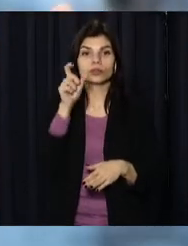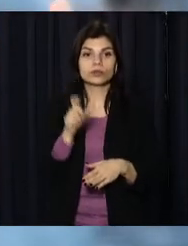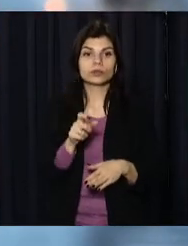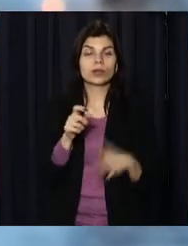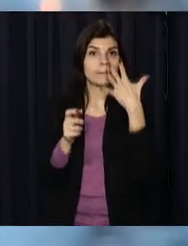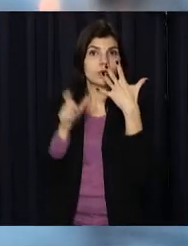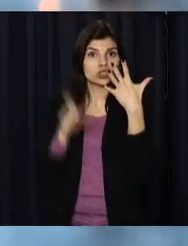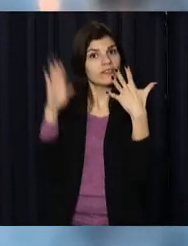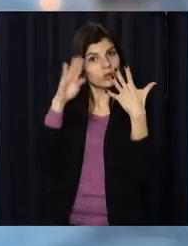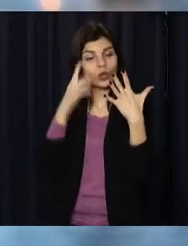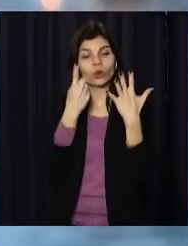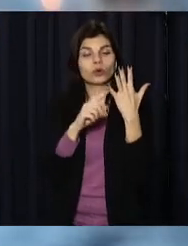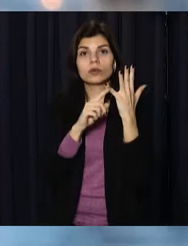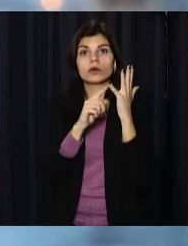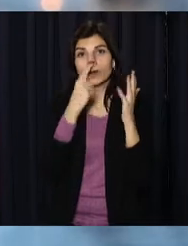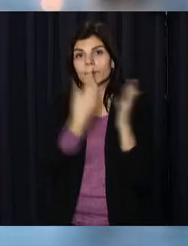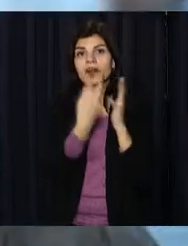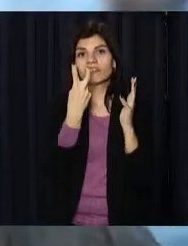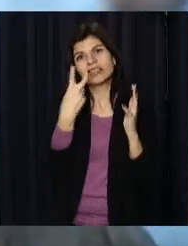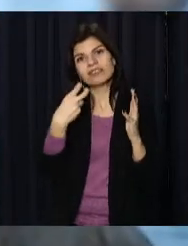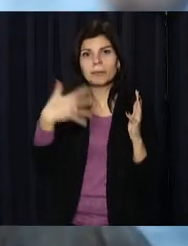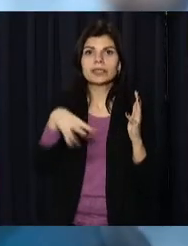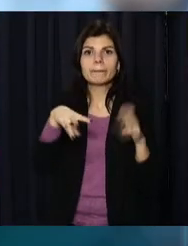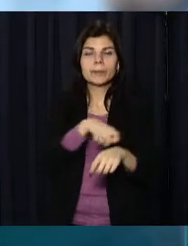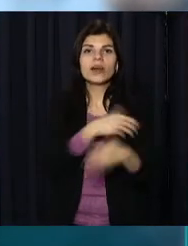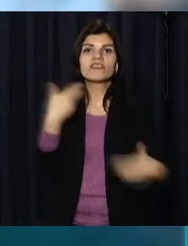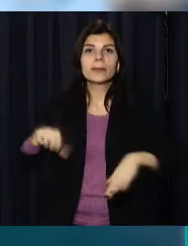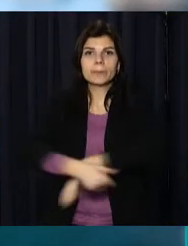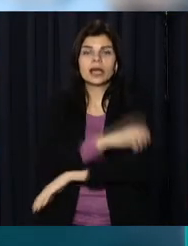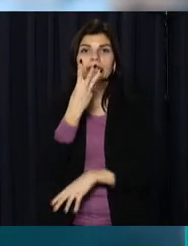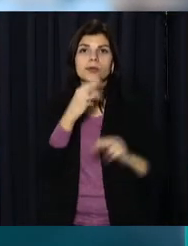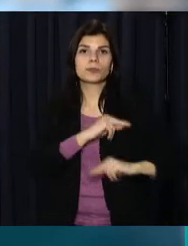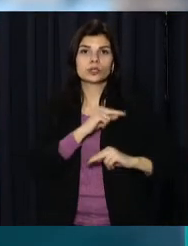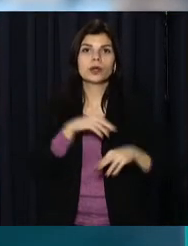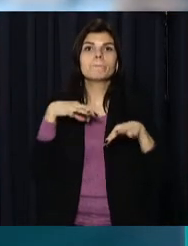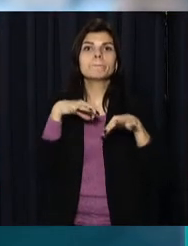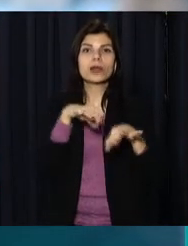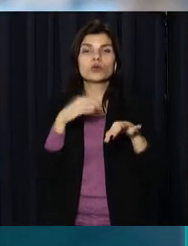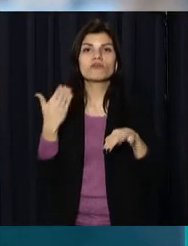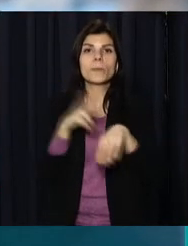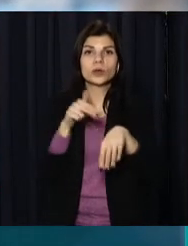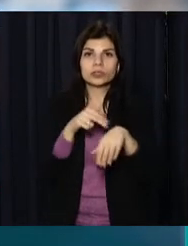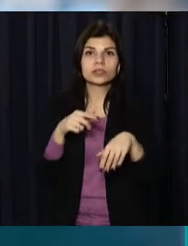рибалка на відстані приблизно 200-250 метрів від берега, три працівника патрульної поліції на відстані 70